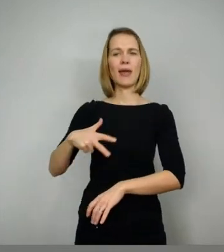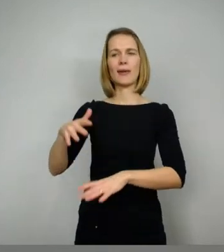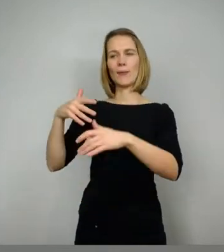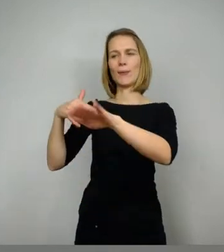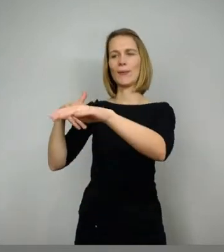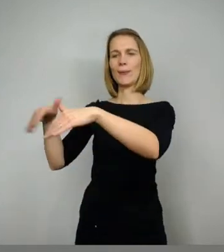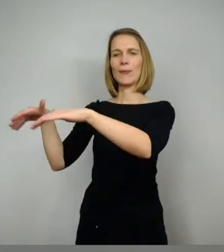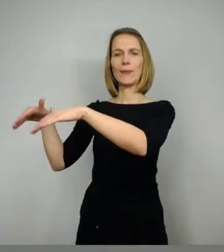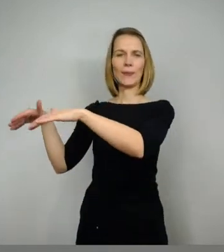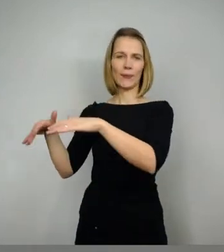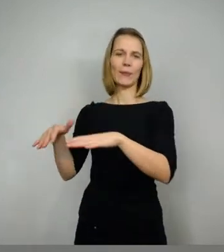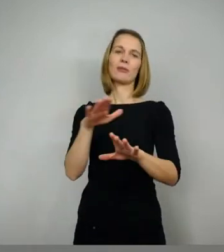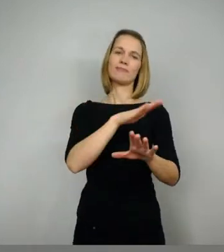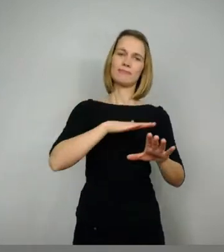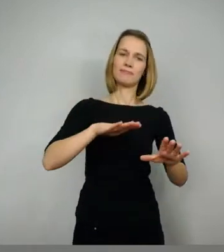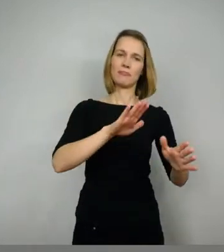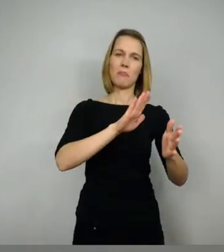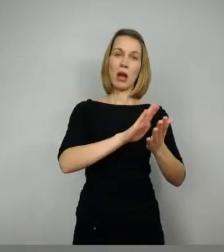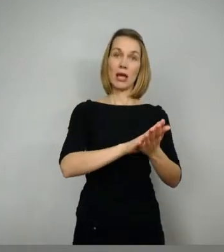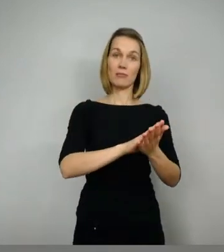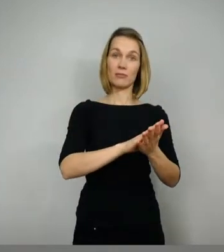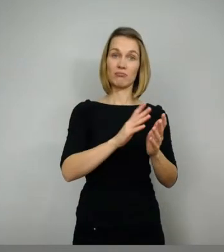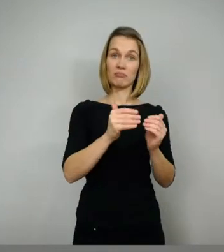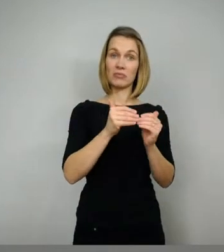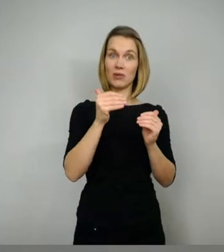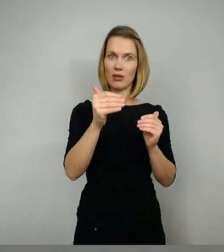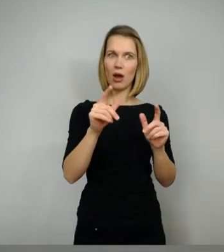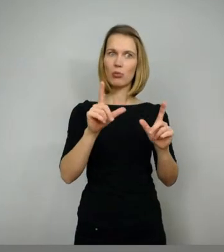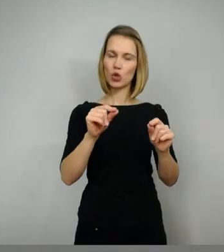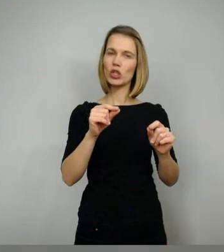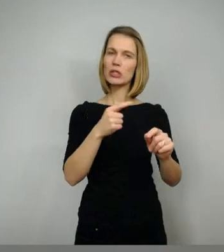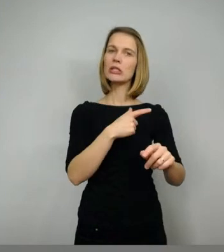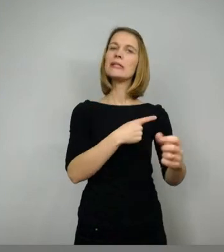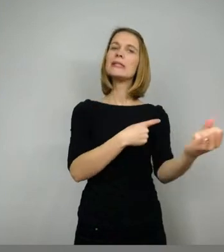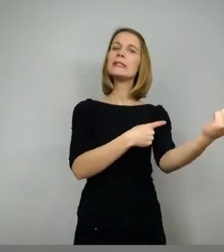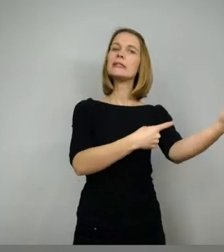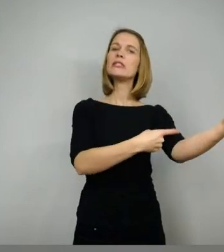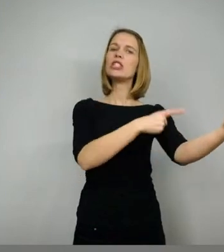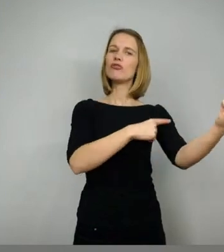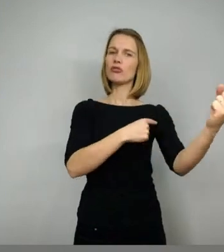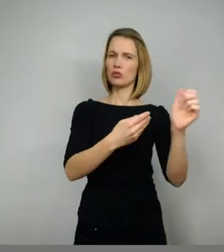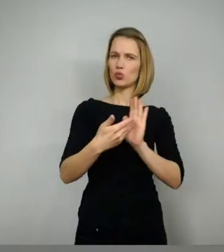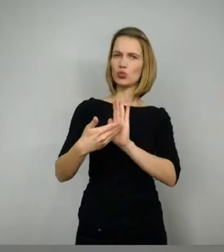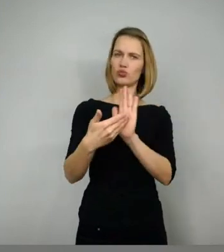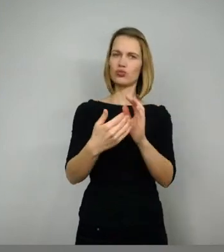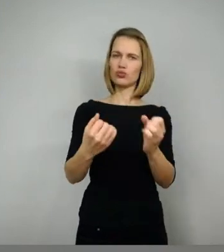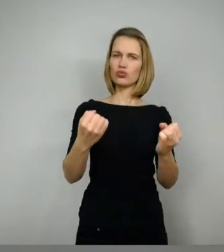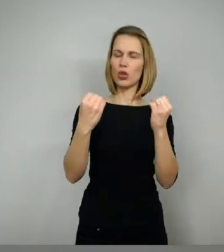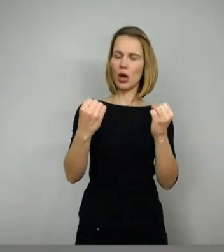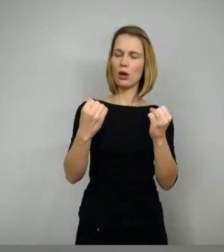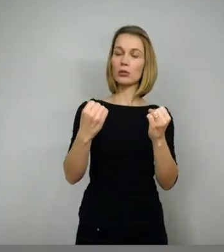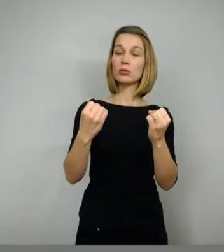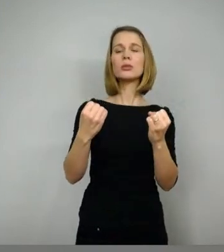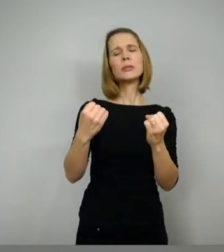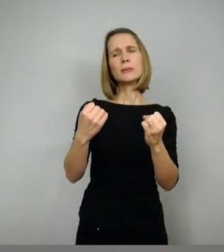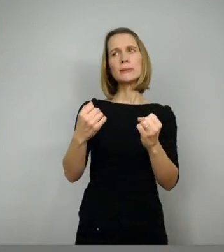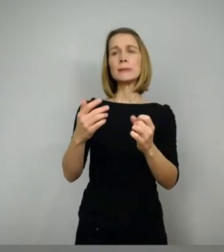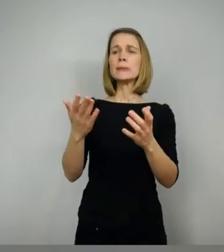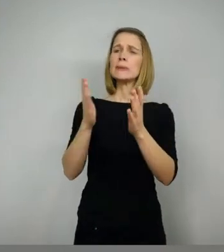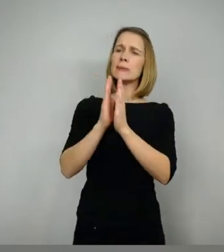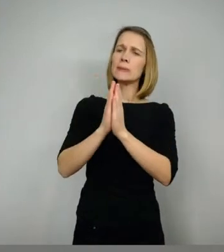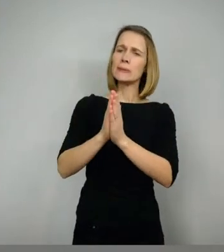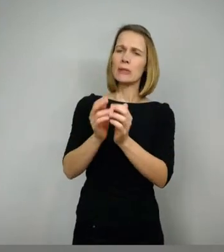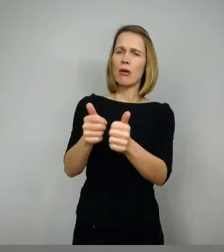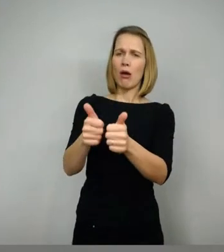Danach, also als Siegfried sich jetzt zum ersten Mal bewährt hat bei Gunther, bittet Gunther ihn um Hilfe, denn Gunther möchte jetzt auch heiraten.